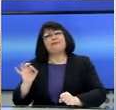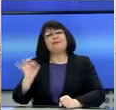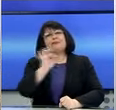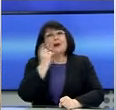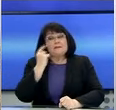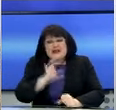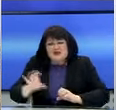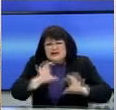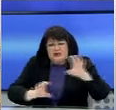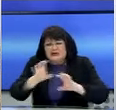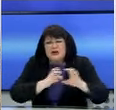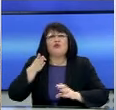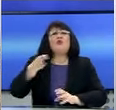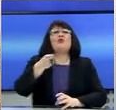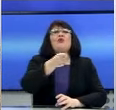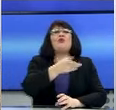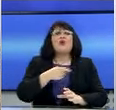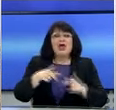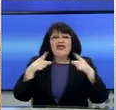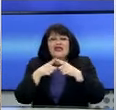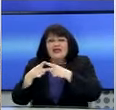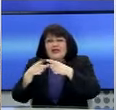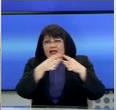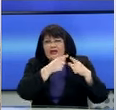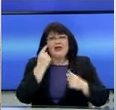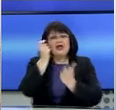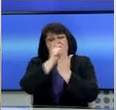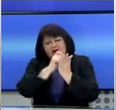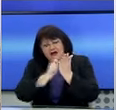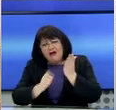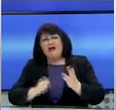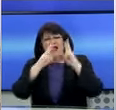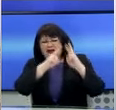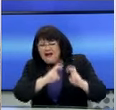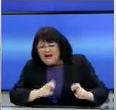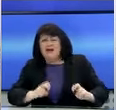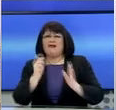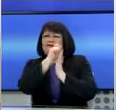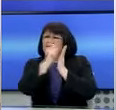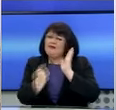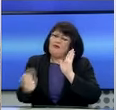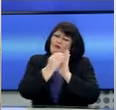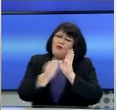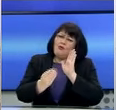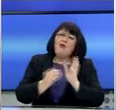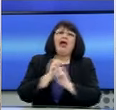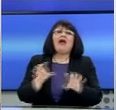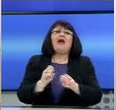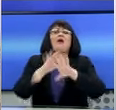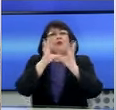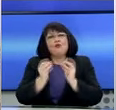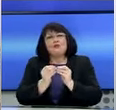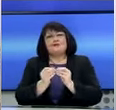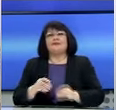ηχνηλάτηση, στα κλιμάκια δηματοληψίας, στην καταγραφή, στην ανάλυση, στην καταχώρηση, στην ενημέρωση,